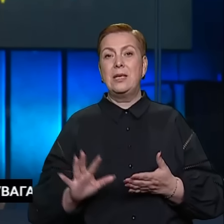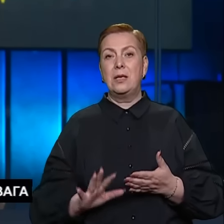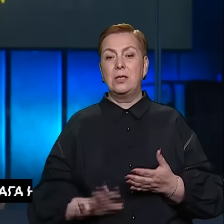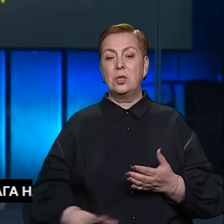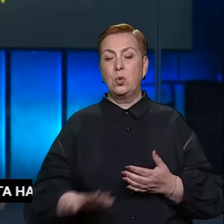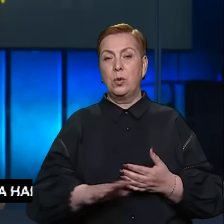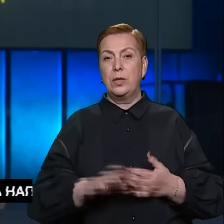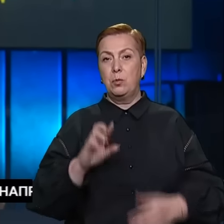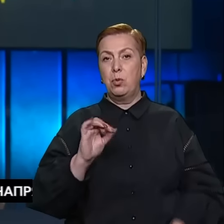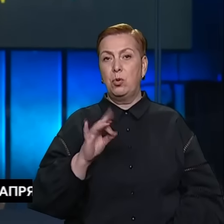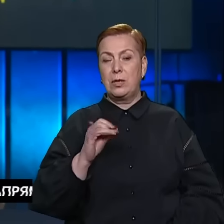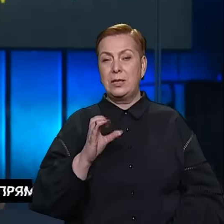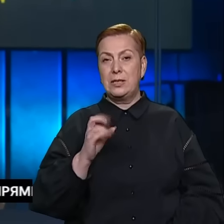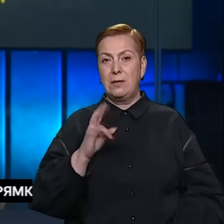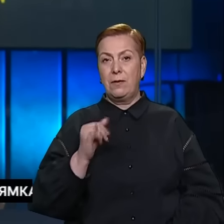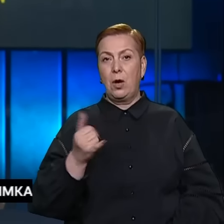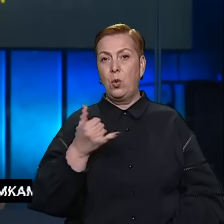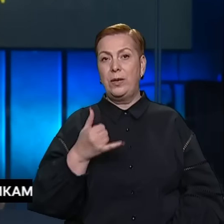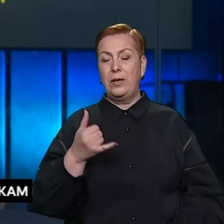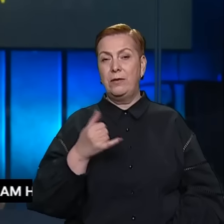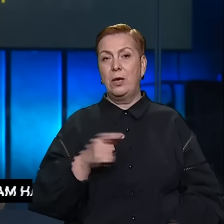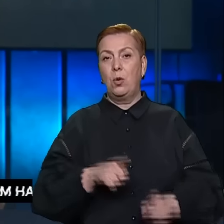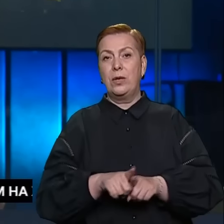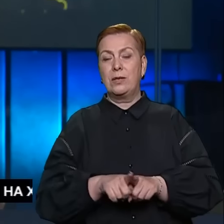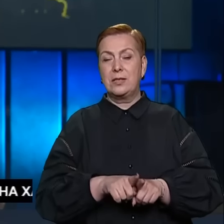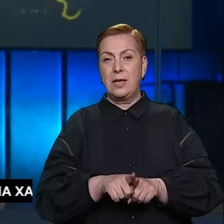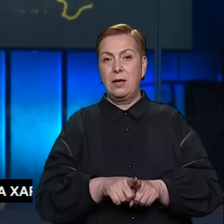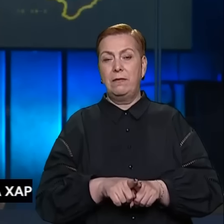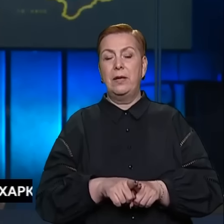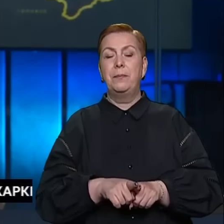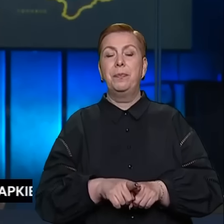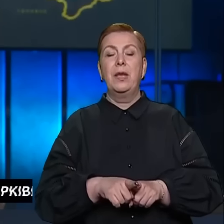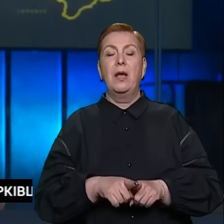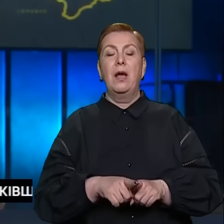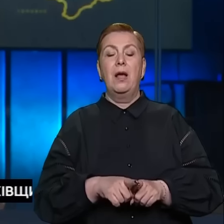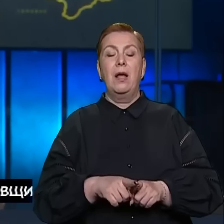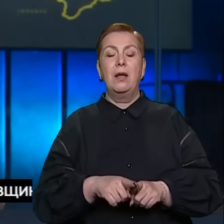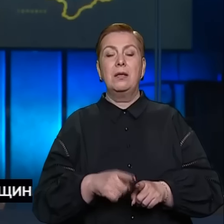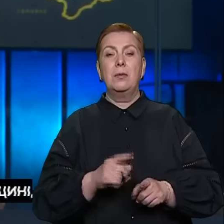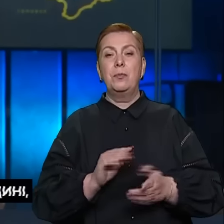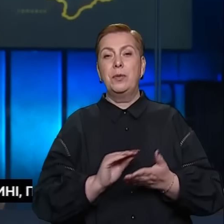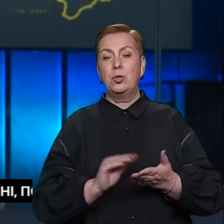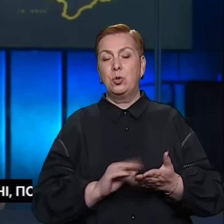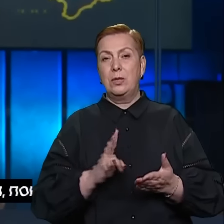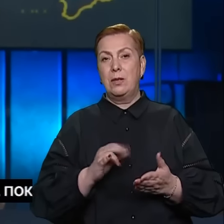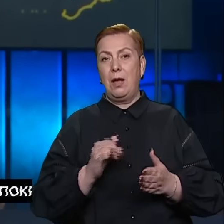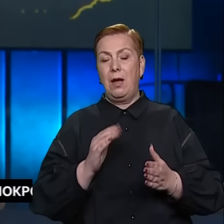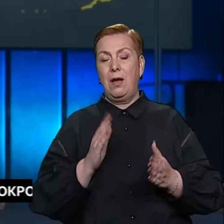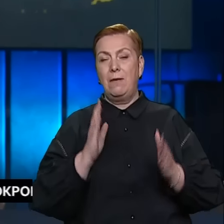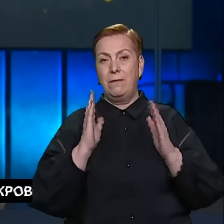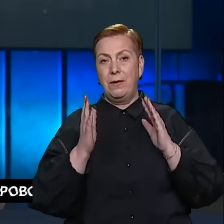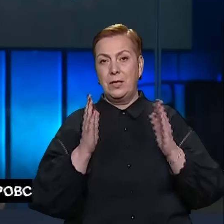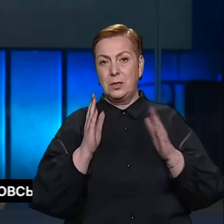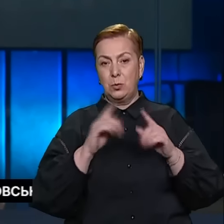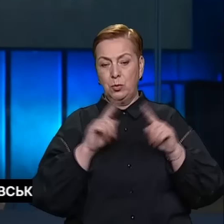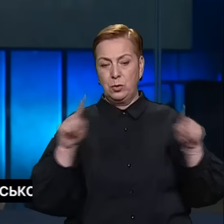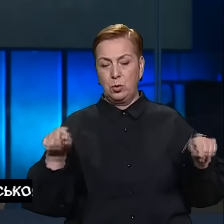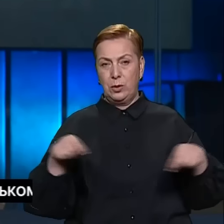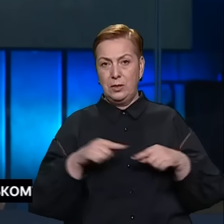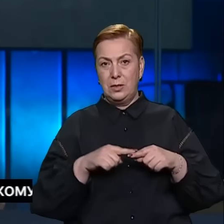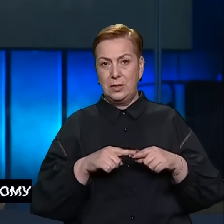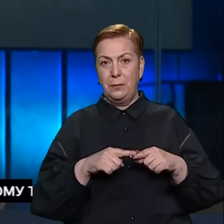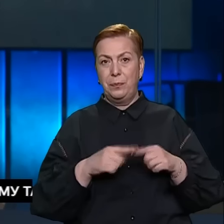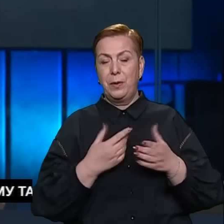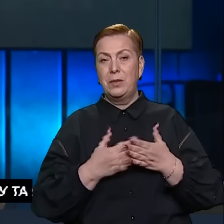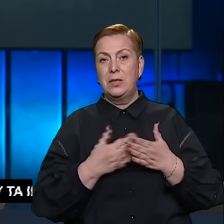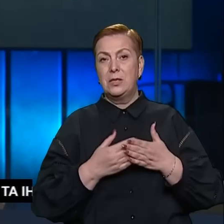Борисівка, а також в районі Олійникова та Огірцеве, повідомляють на сторінці Генштабу Фейсбук. Нагадаю, напередодні близько п'ятої ранку окупанти